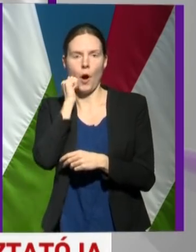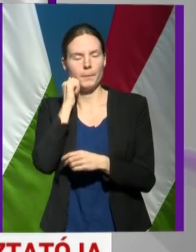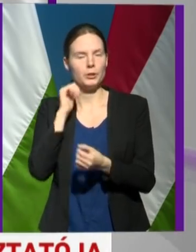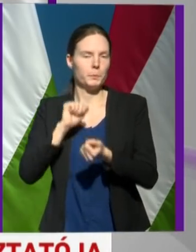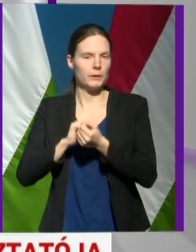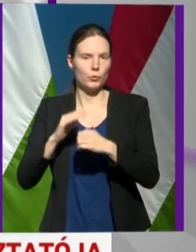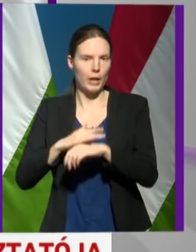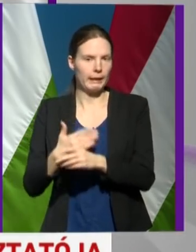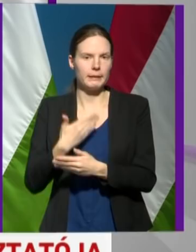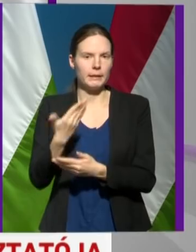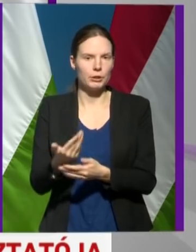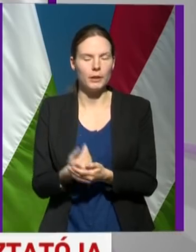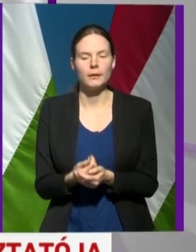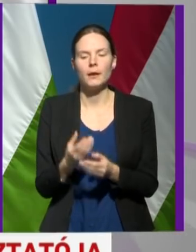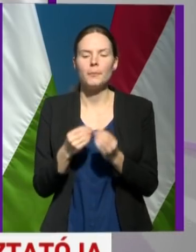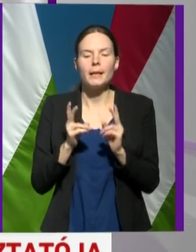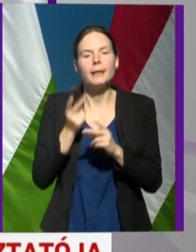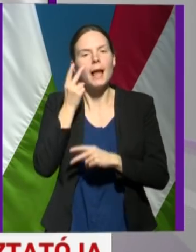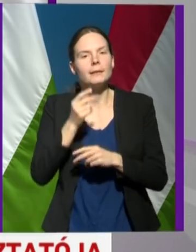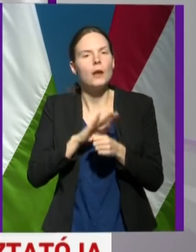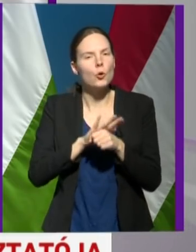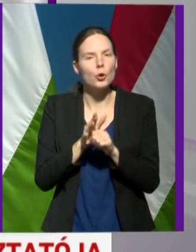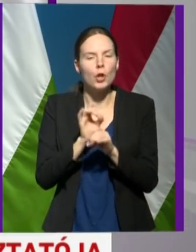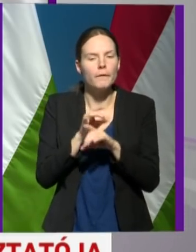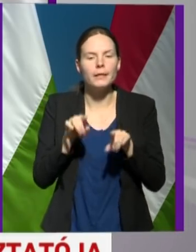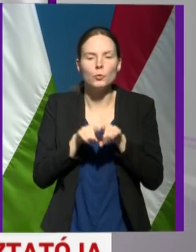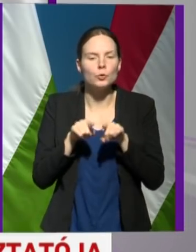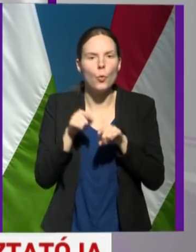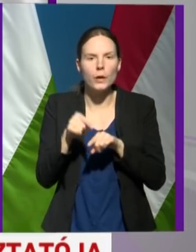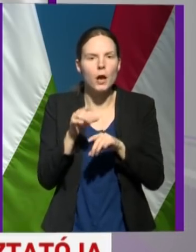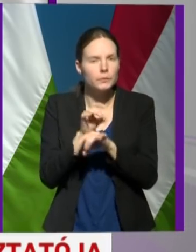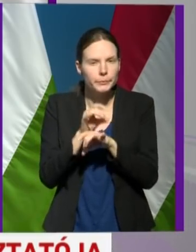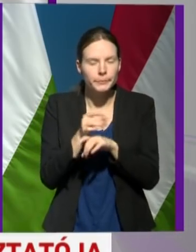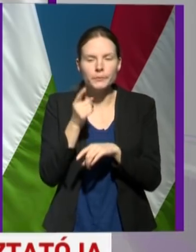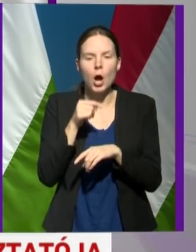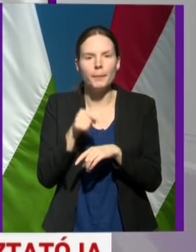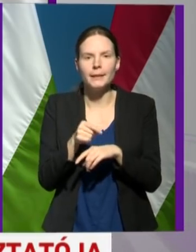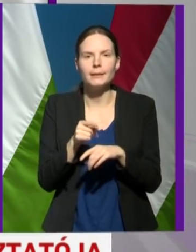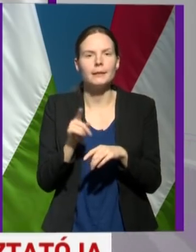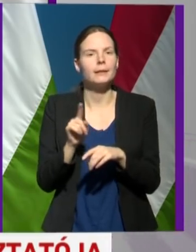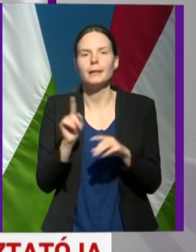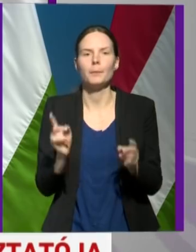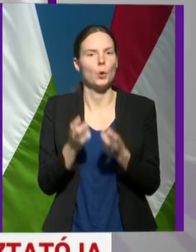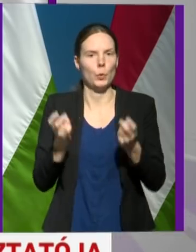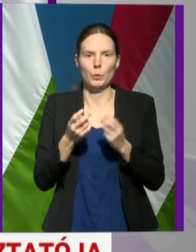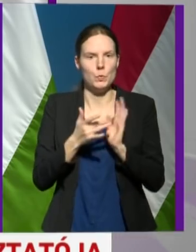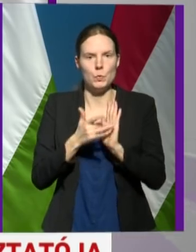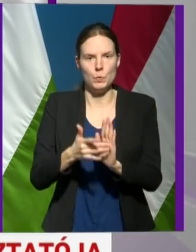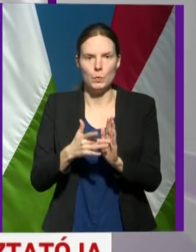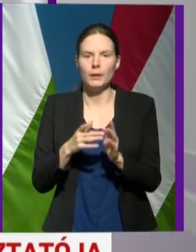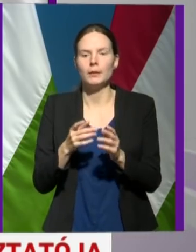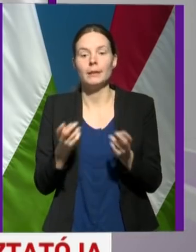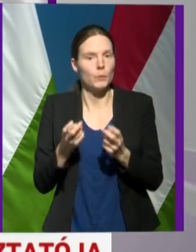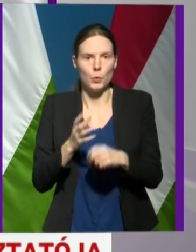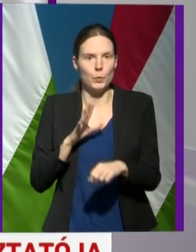azt, hogy a koronavírus egy olyan kórokozó, amit nem könnyű kimutatni, és még a